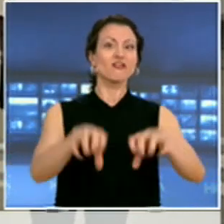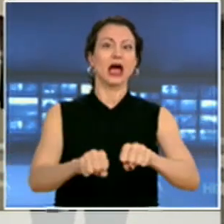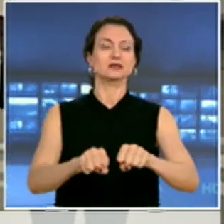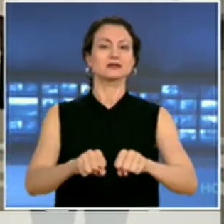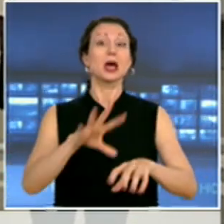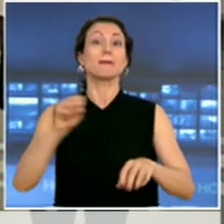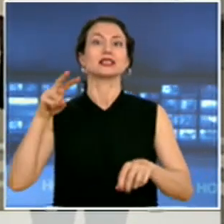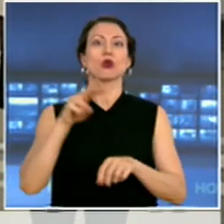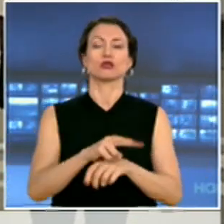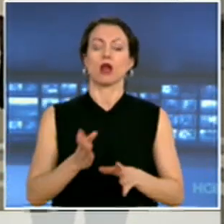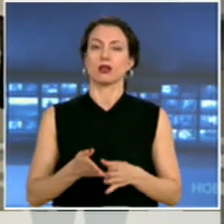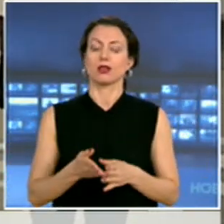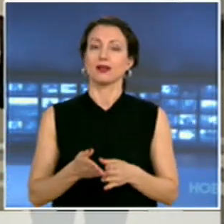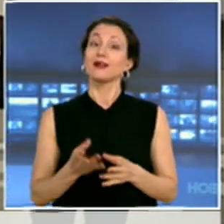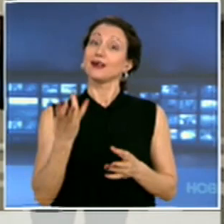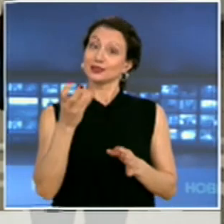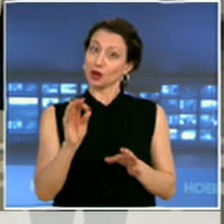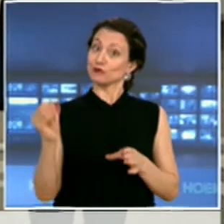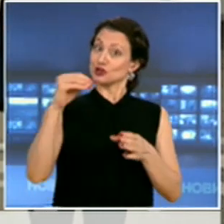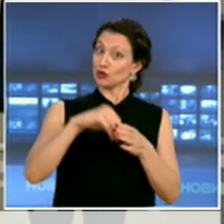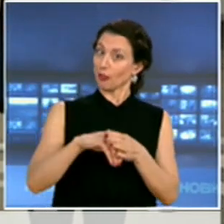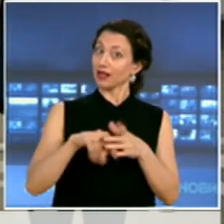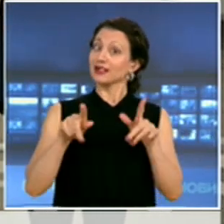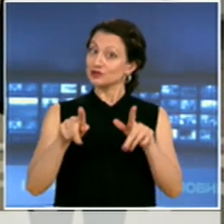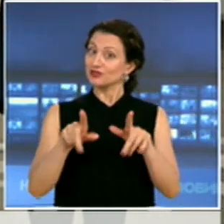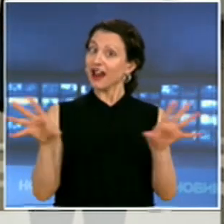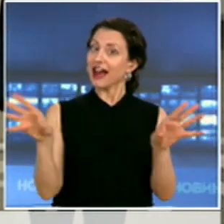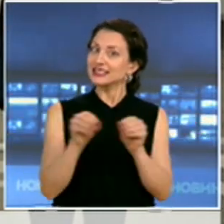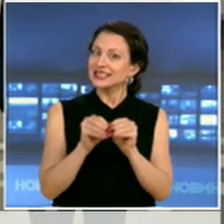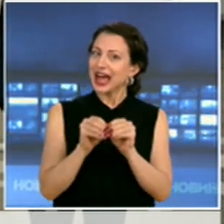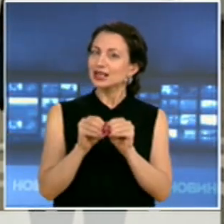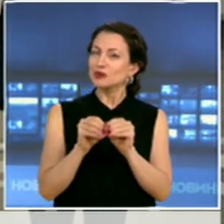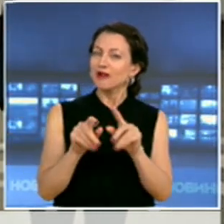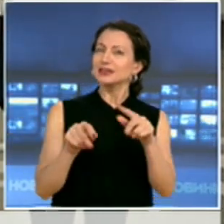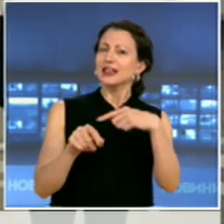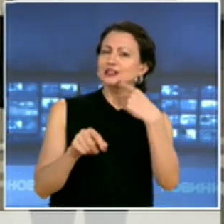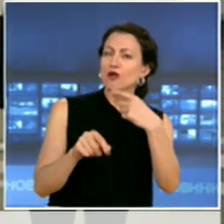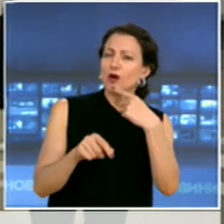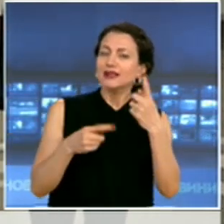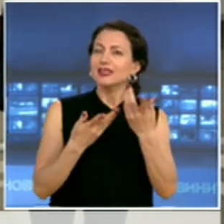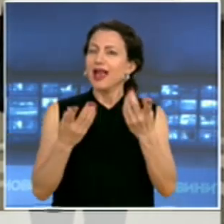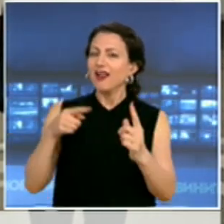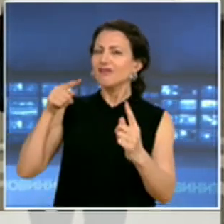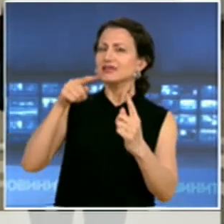Само ще да допълня, че това върви с споменаването на някаква цели